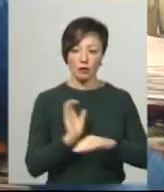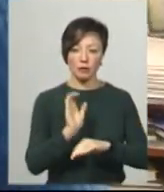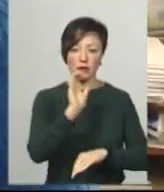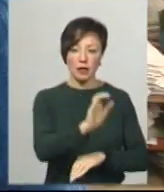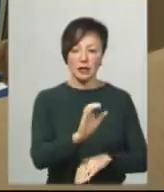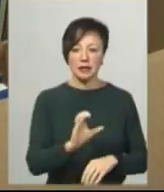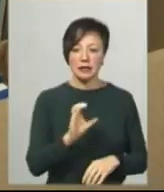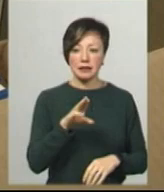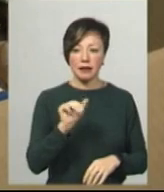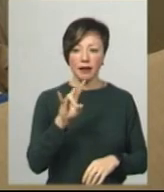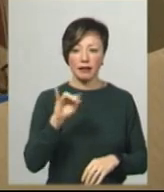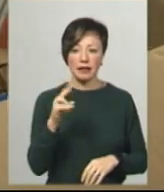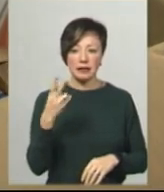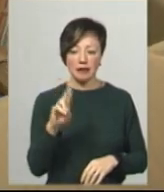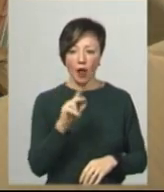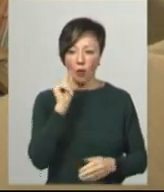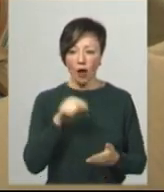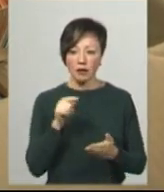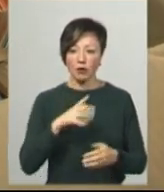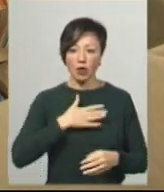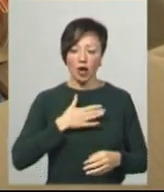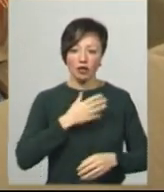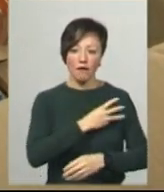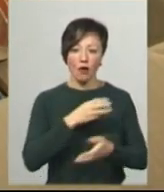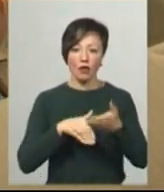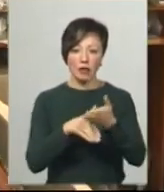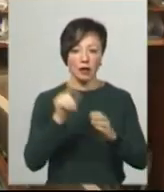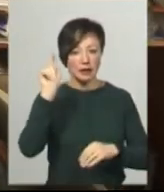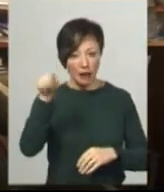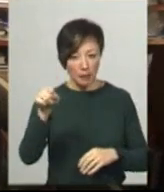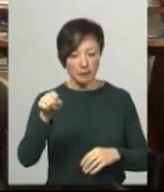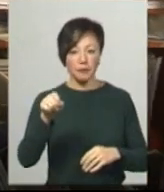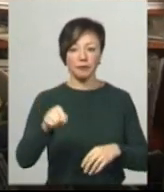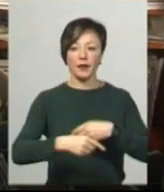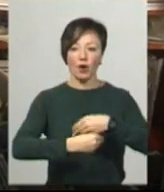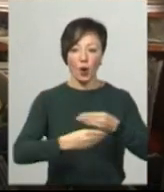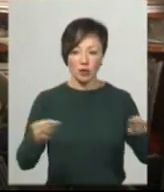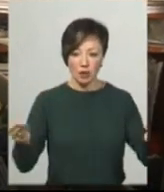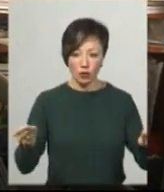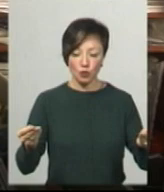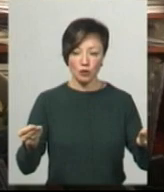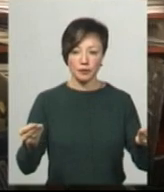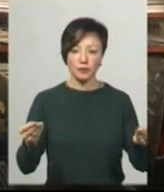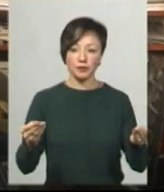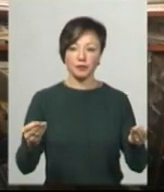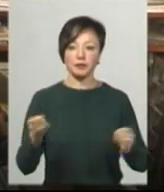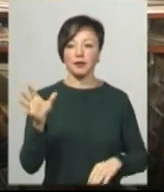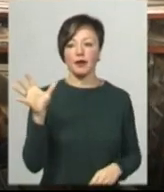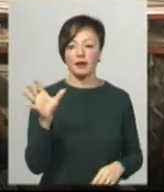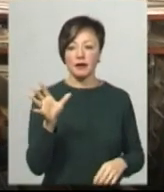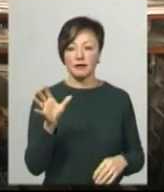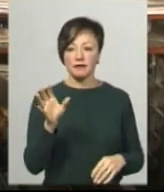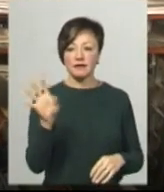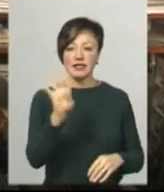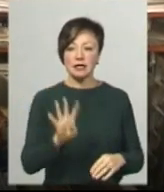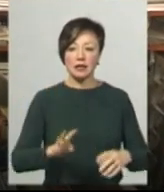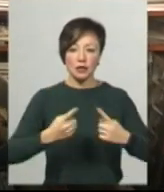в Станицю Луганську до наших волонтерів, які в свою чергу роздадуть в сірій зоні